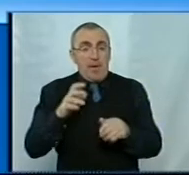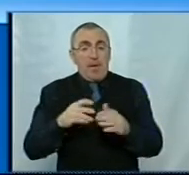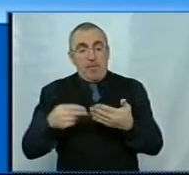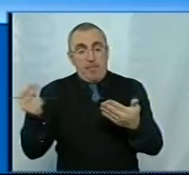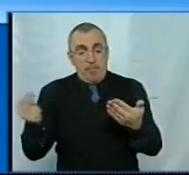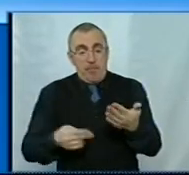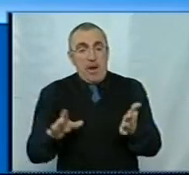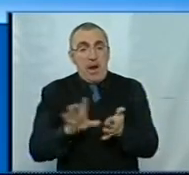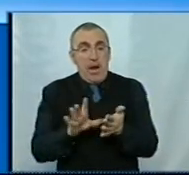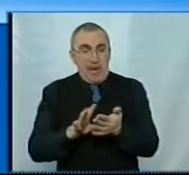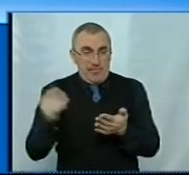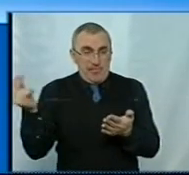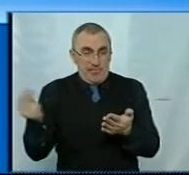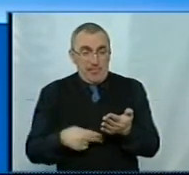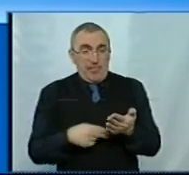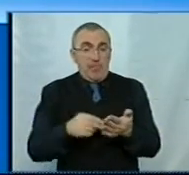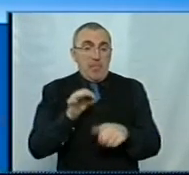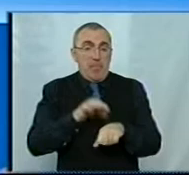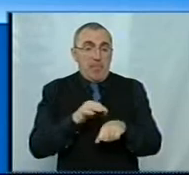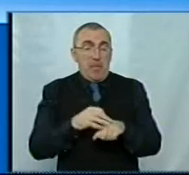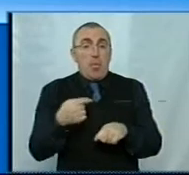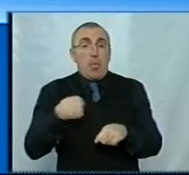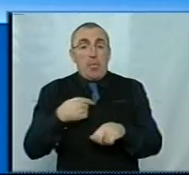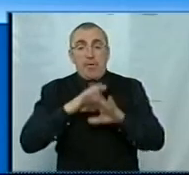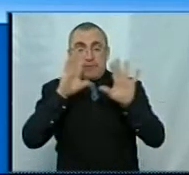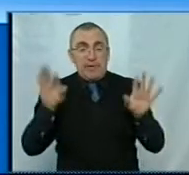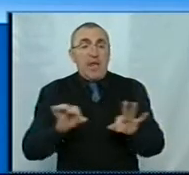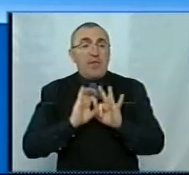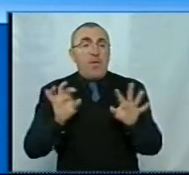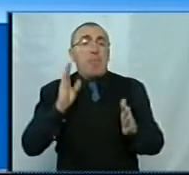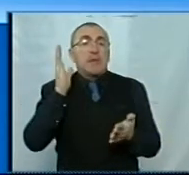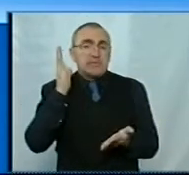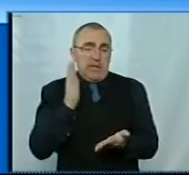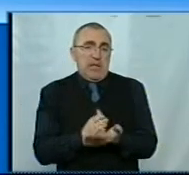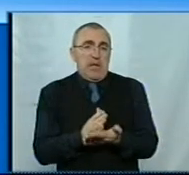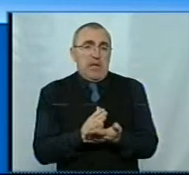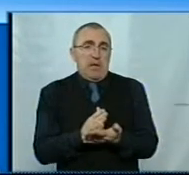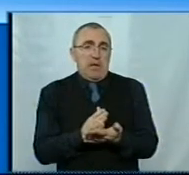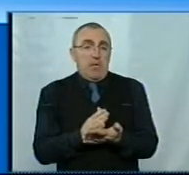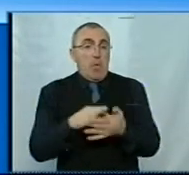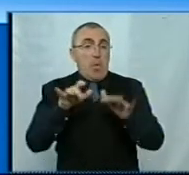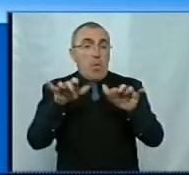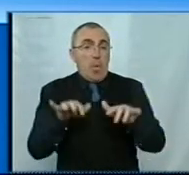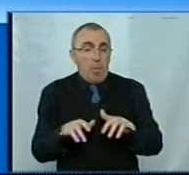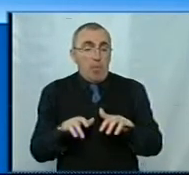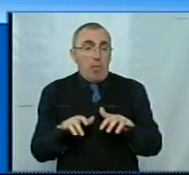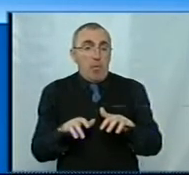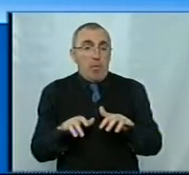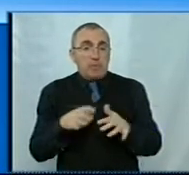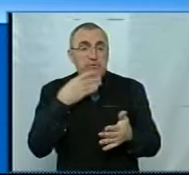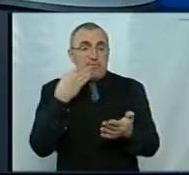підписав своїм електронним підписом, пацієнт до мене прийшов, у мене ця вся інформація є. Тому що ви зайшли в комп'ютер, ввели свій